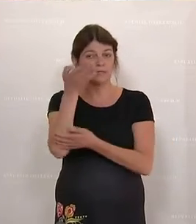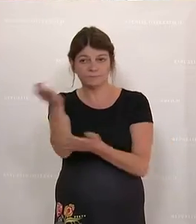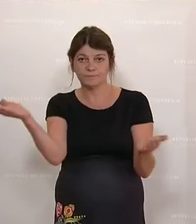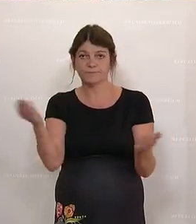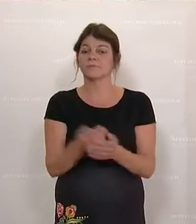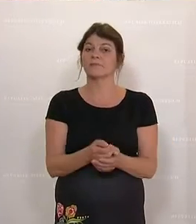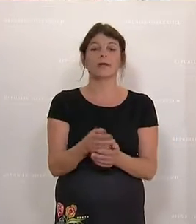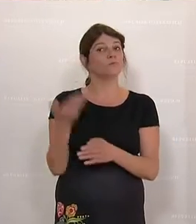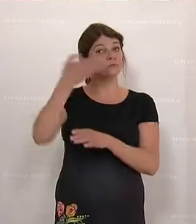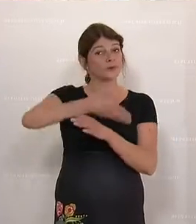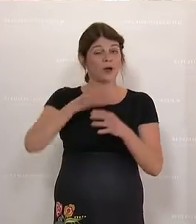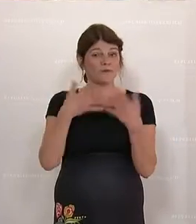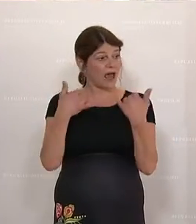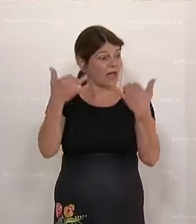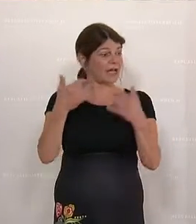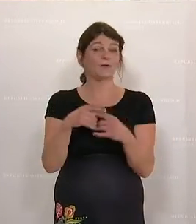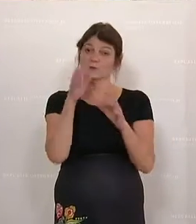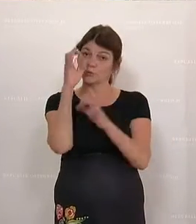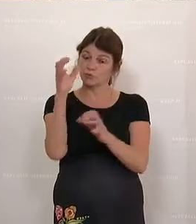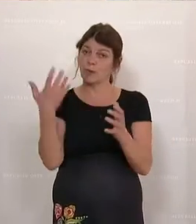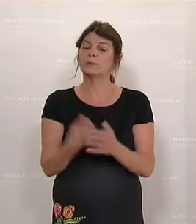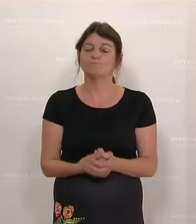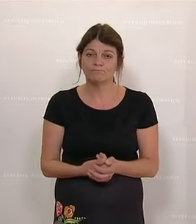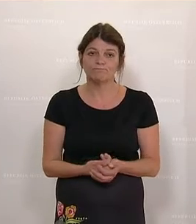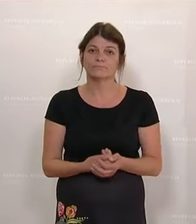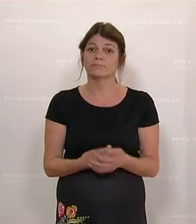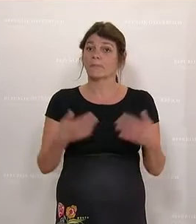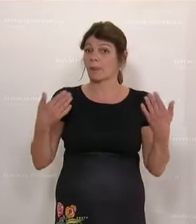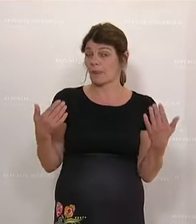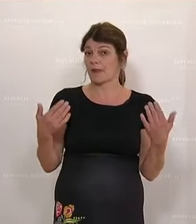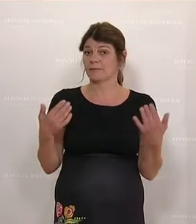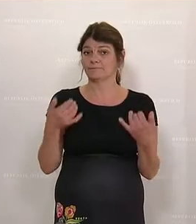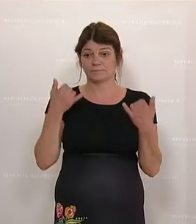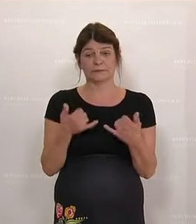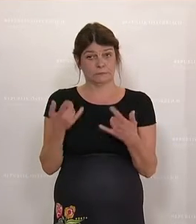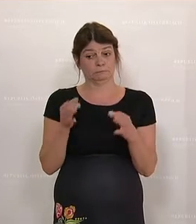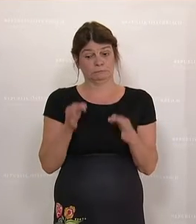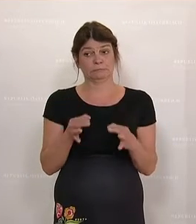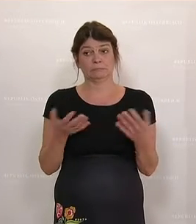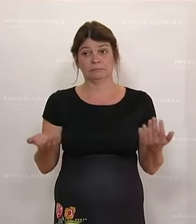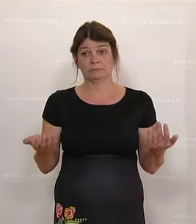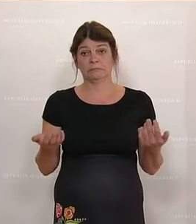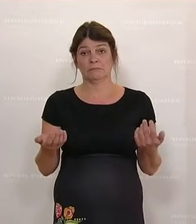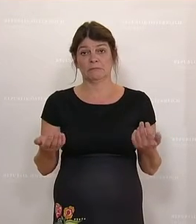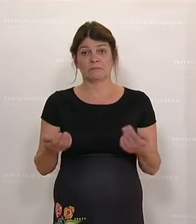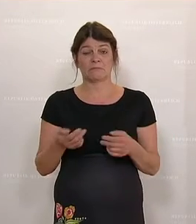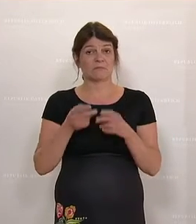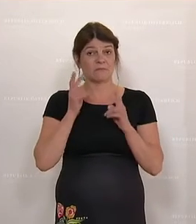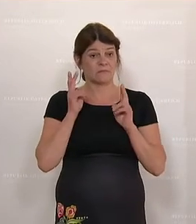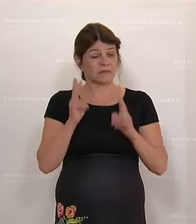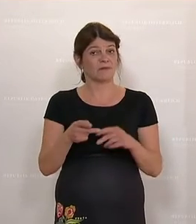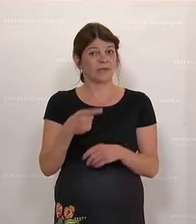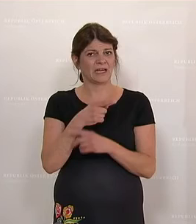Besucher auf Galerien und die Zuschauern, nach dieser berechtigten und wirklich korrekten